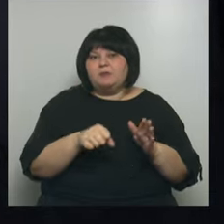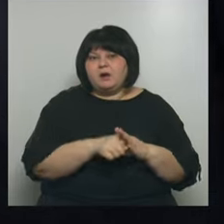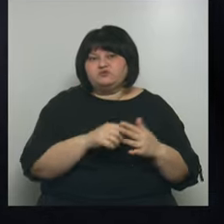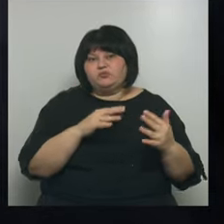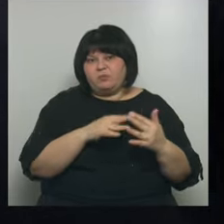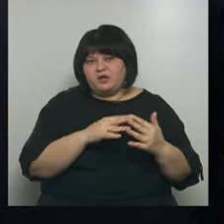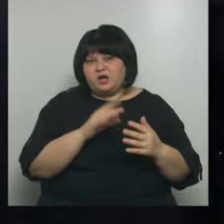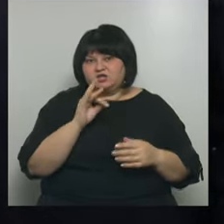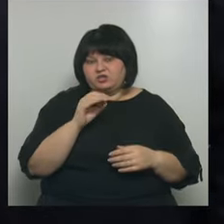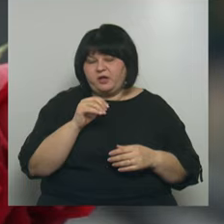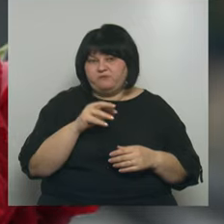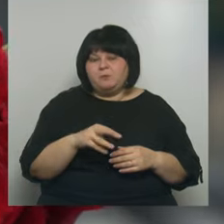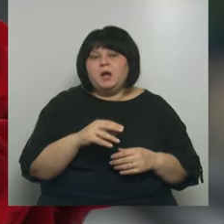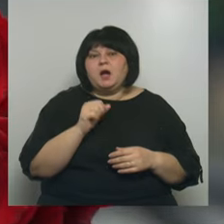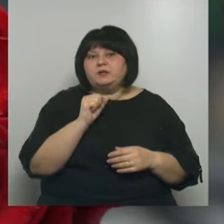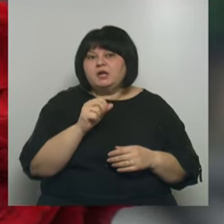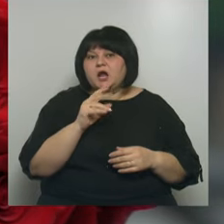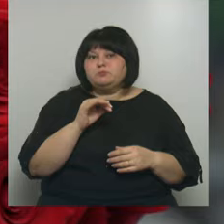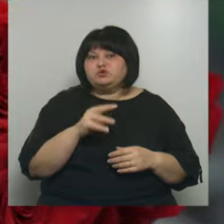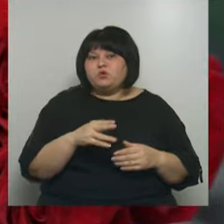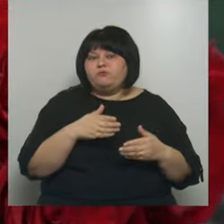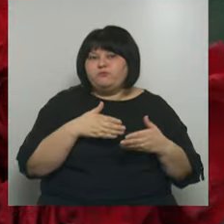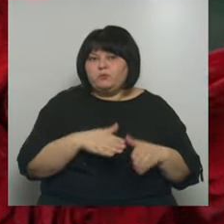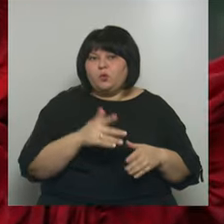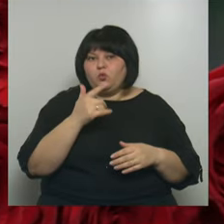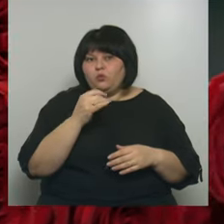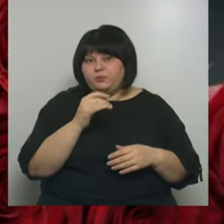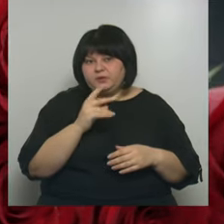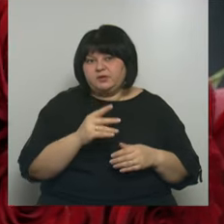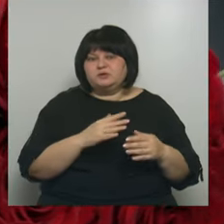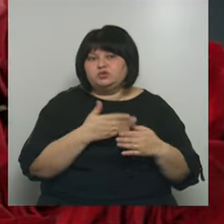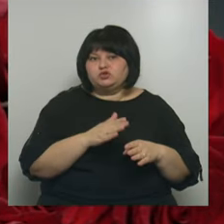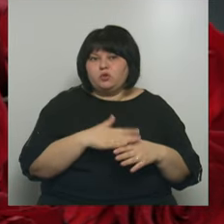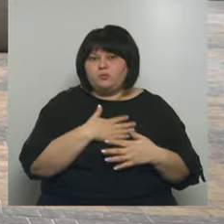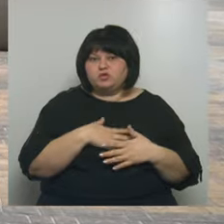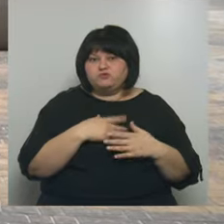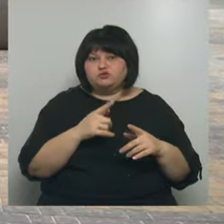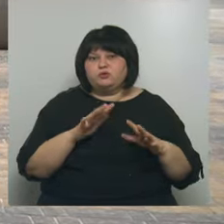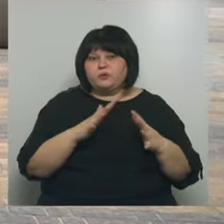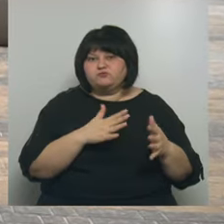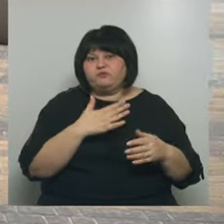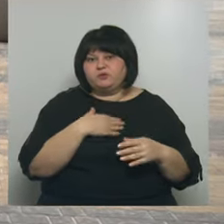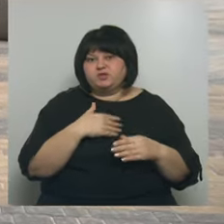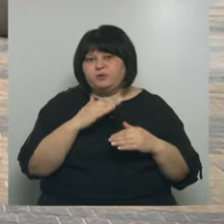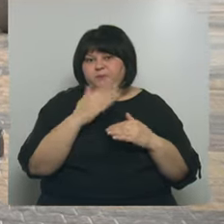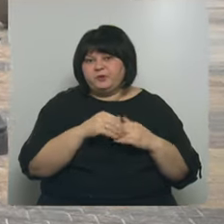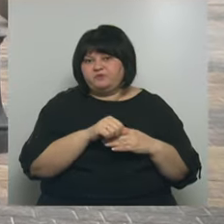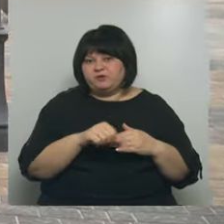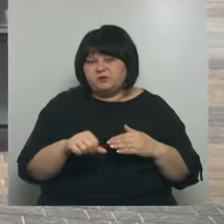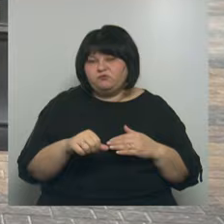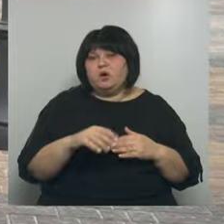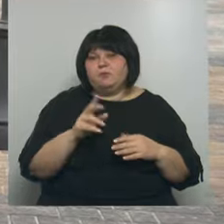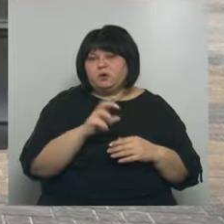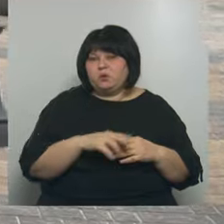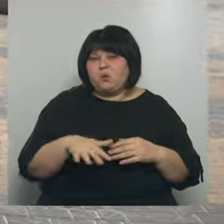под Ржевом. Андрей Коробцов вырос в Губкине и тяжело переживает все, что происходит сейчас в нашей прифронтовой Белгородской области,